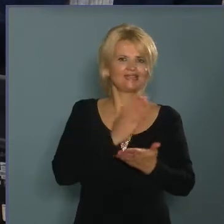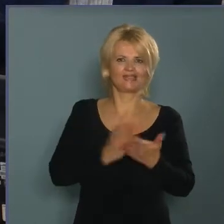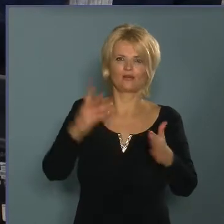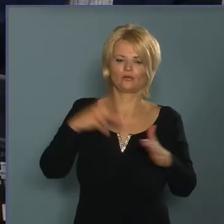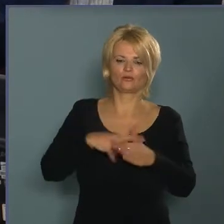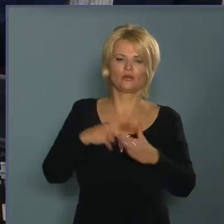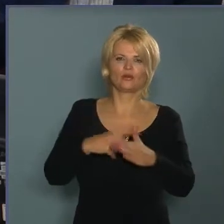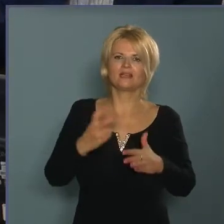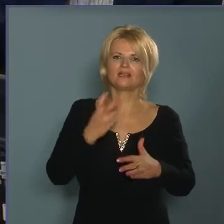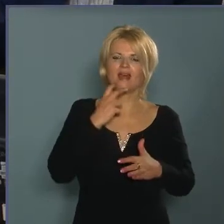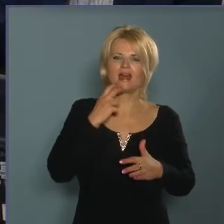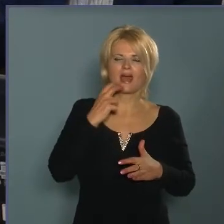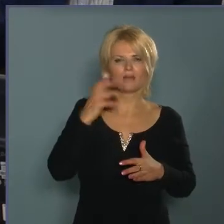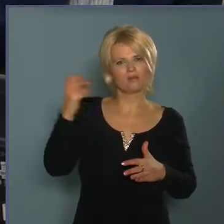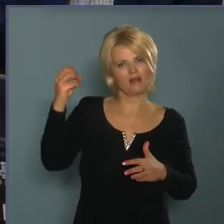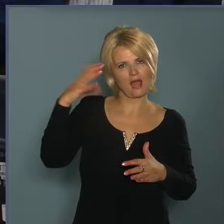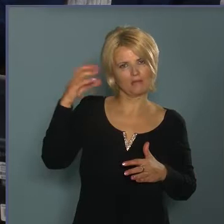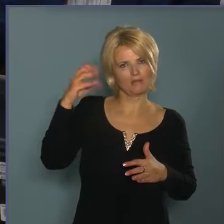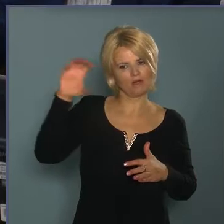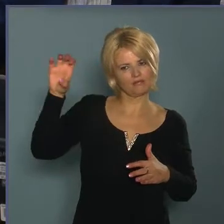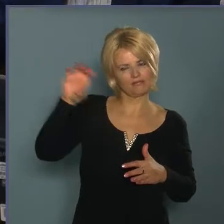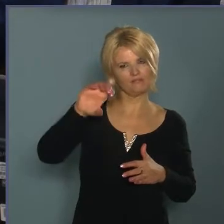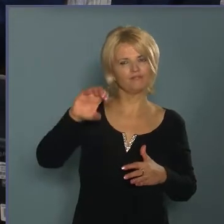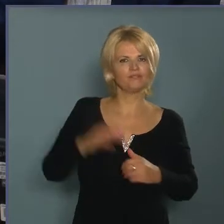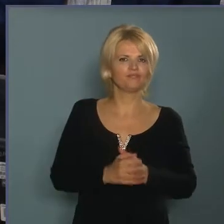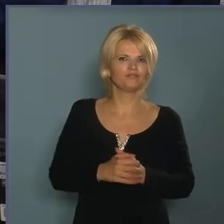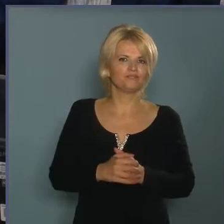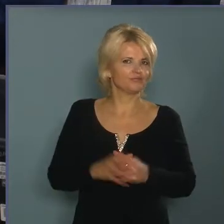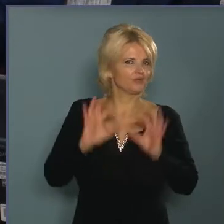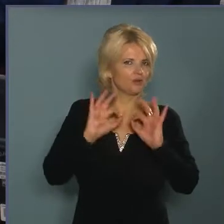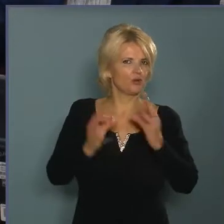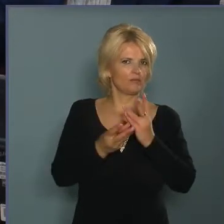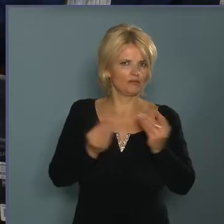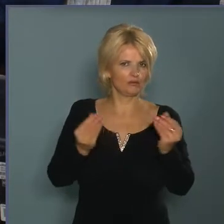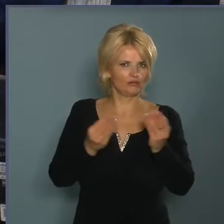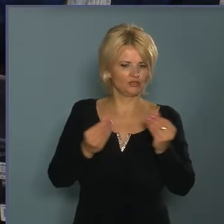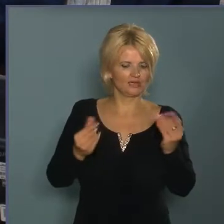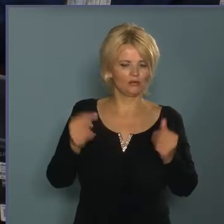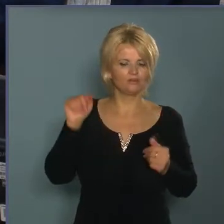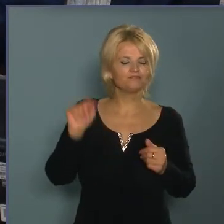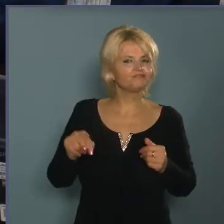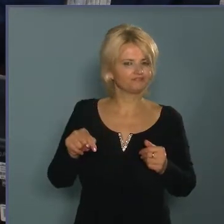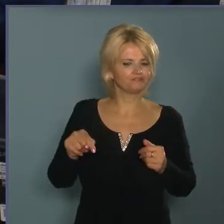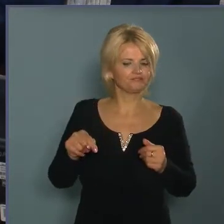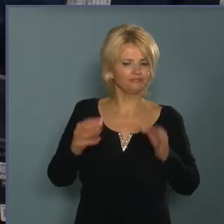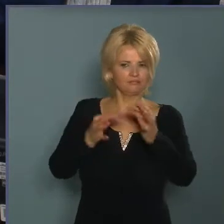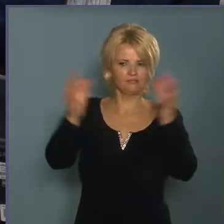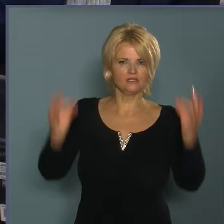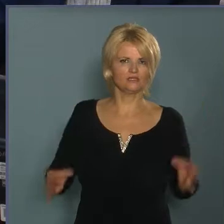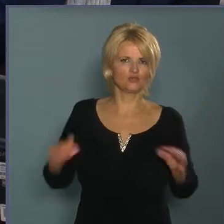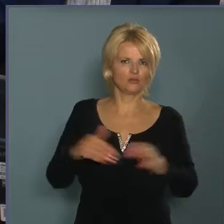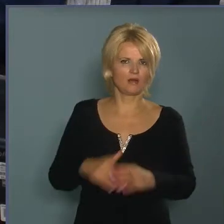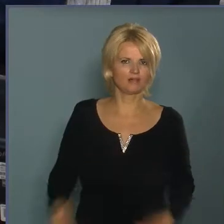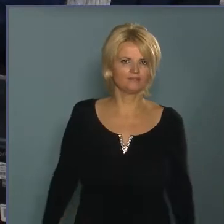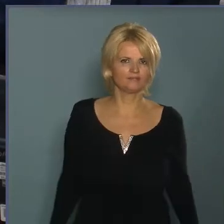dolgokra is, mint az elemlámpákra, jó minőségű, nagy teljesítményű elemlámpákra, amelyek itt vannak ezekben a